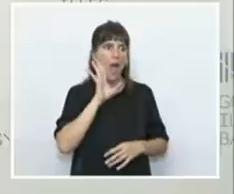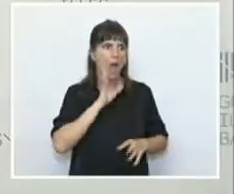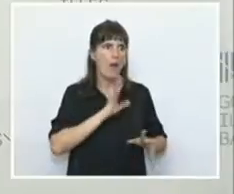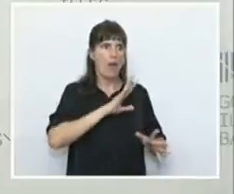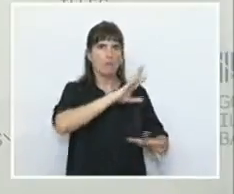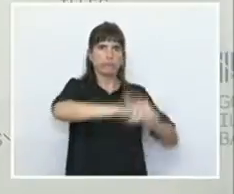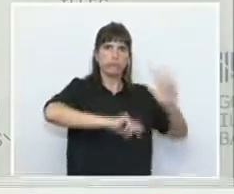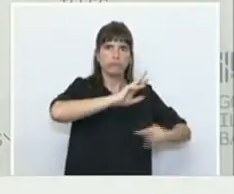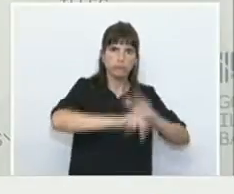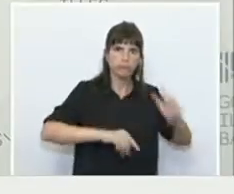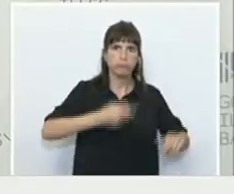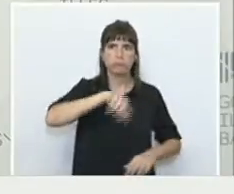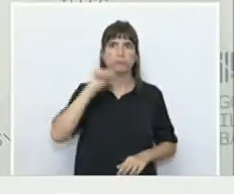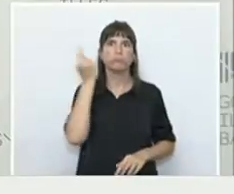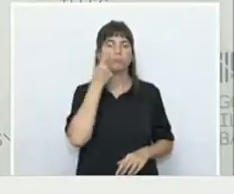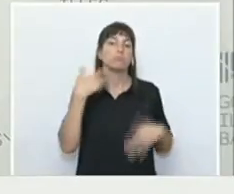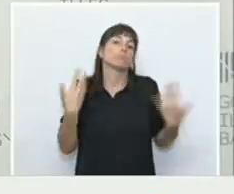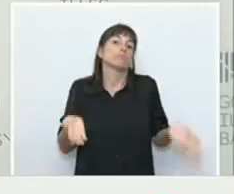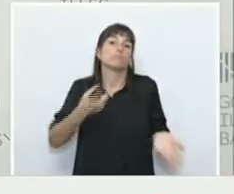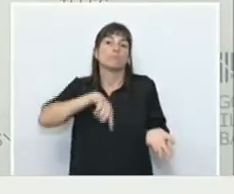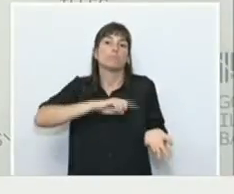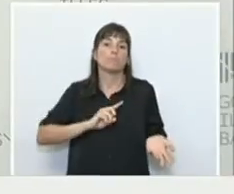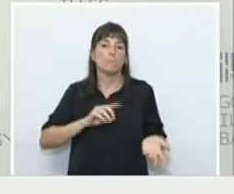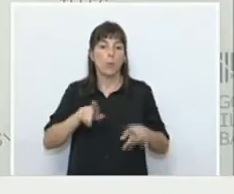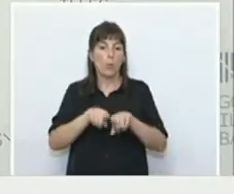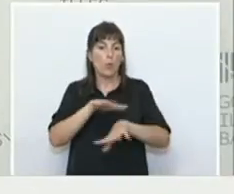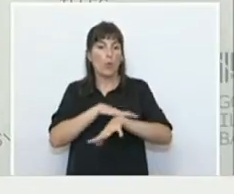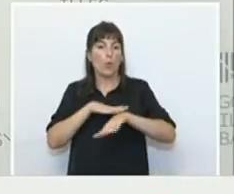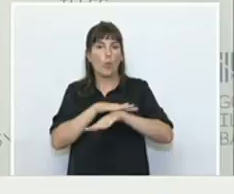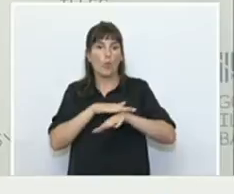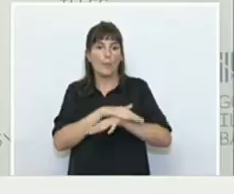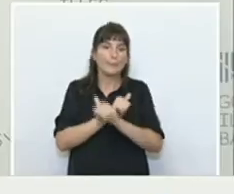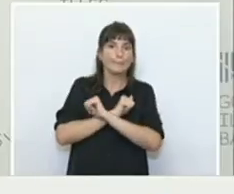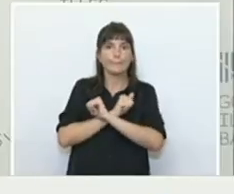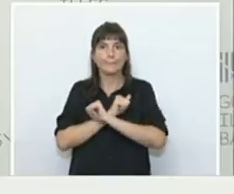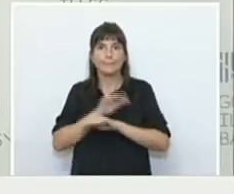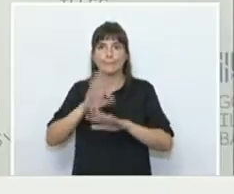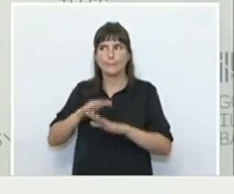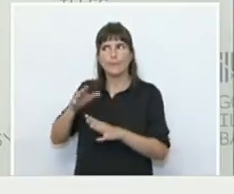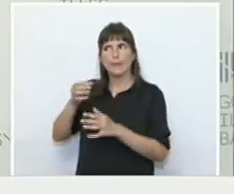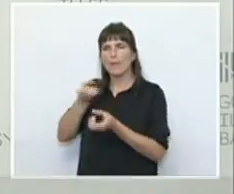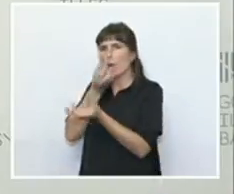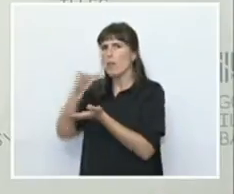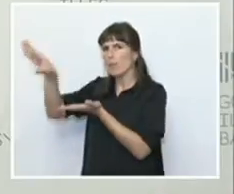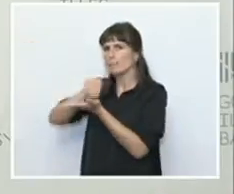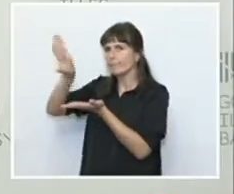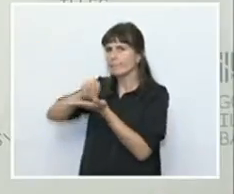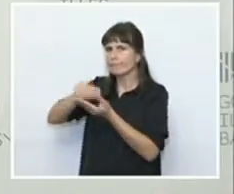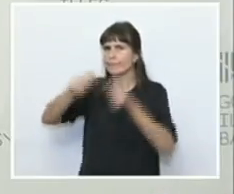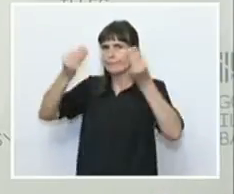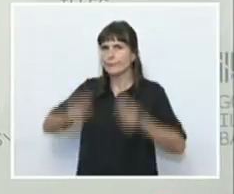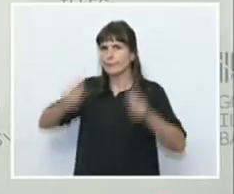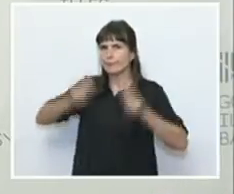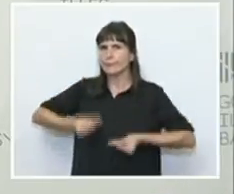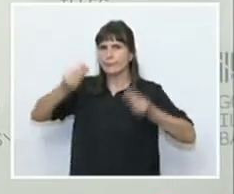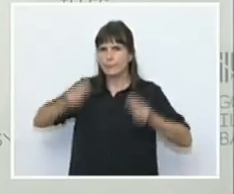Com a govern de les Illes Balears estarem a l'espera de poder tenir tota aquesta informació per saber en què consisteix,